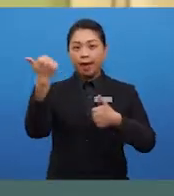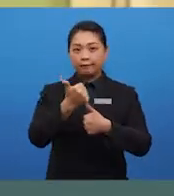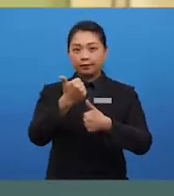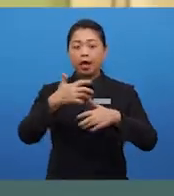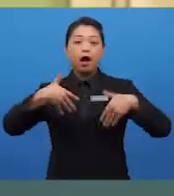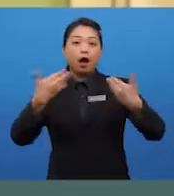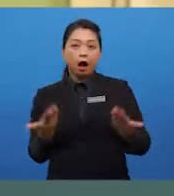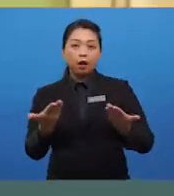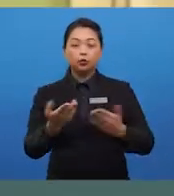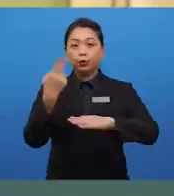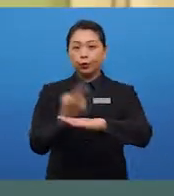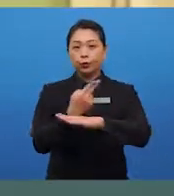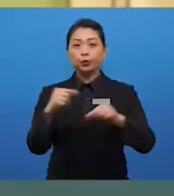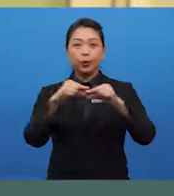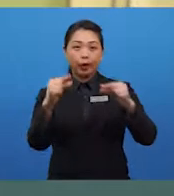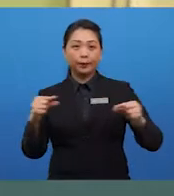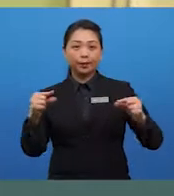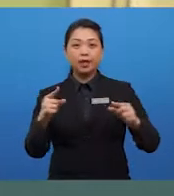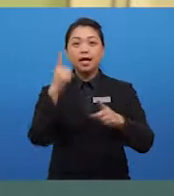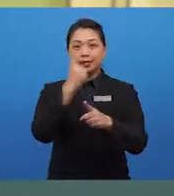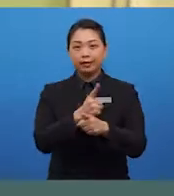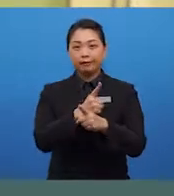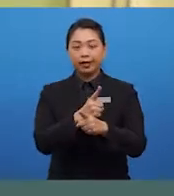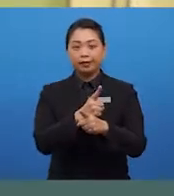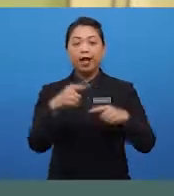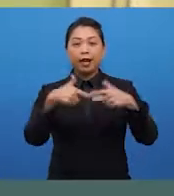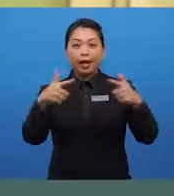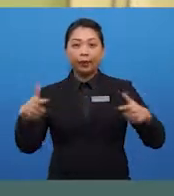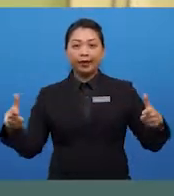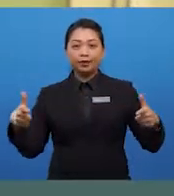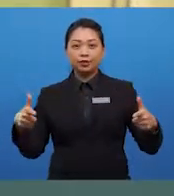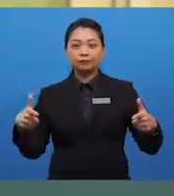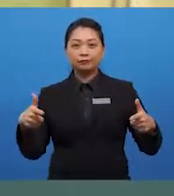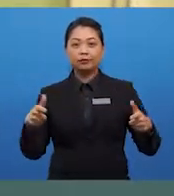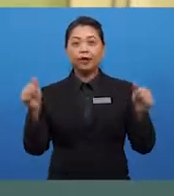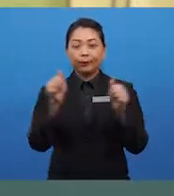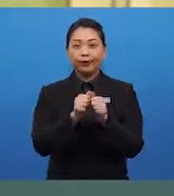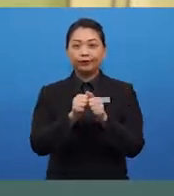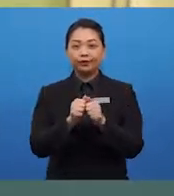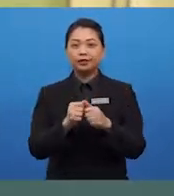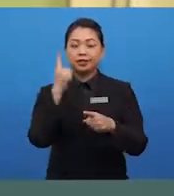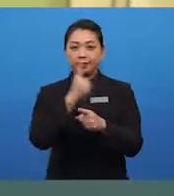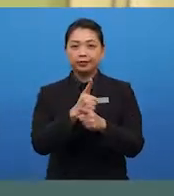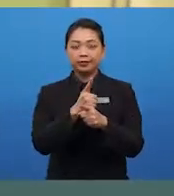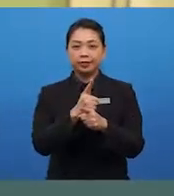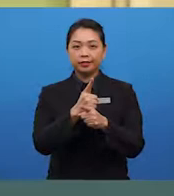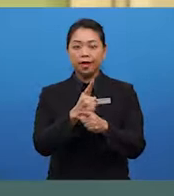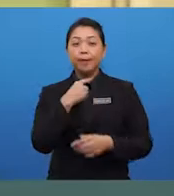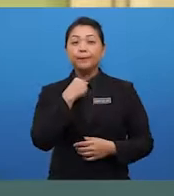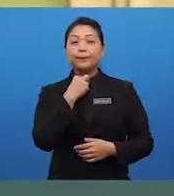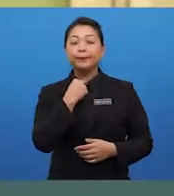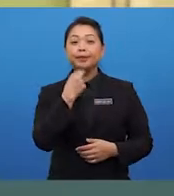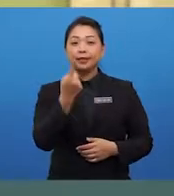bagaimana menggunakan bahasa gramatik yang betul dengan perempuan yang betul,